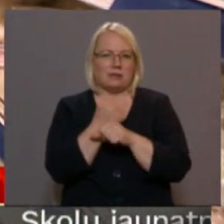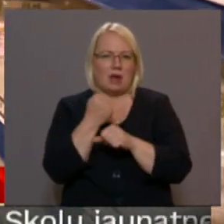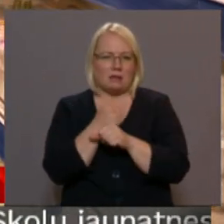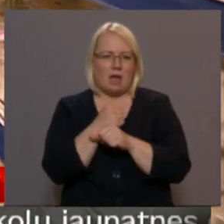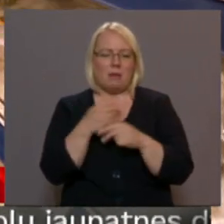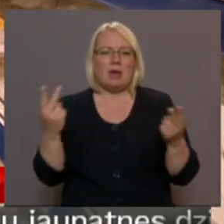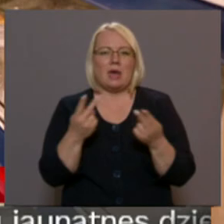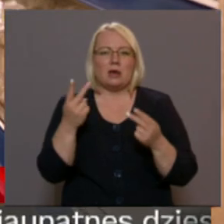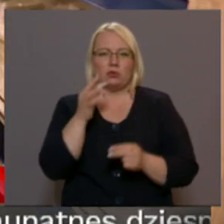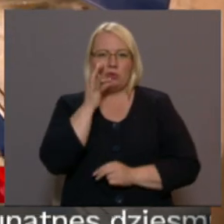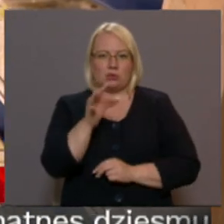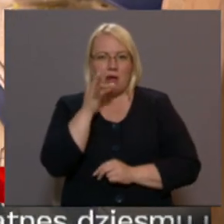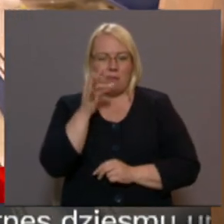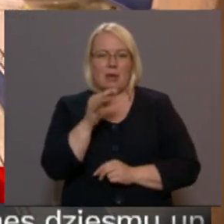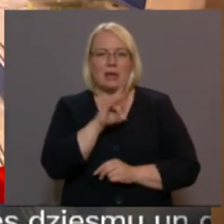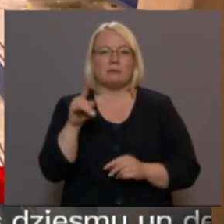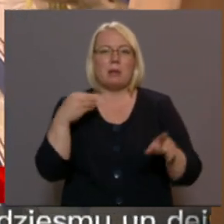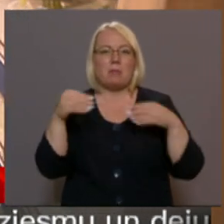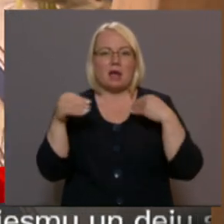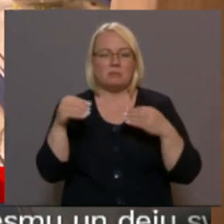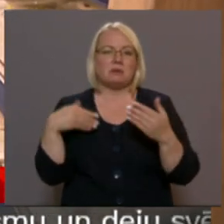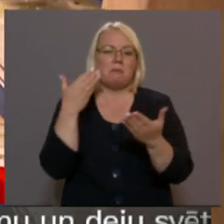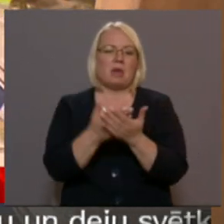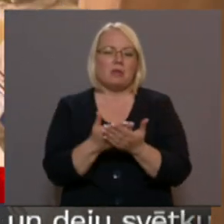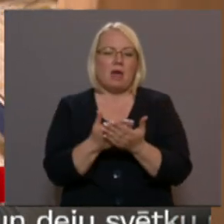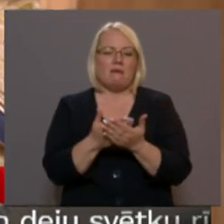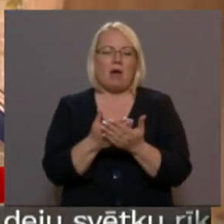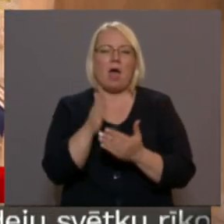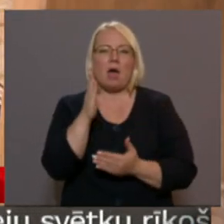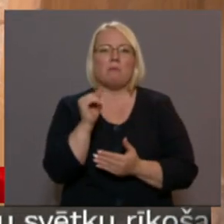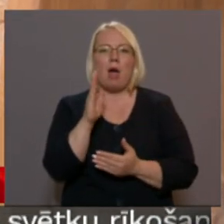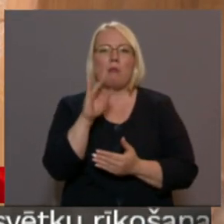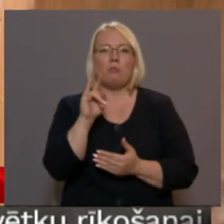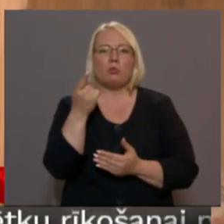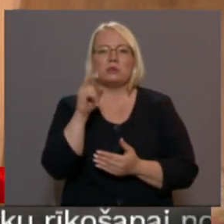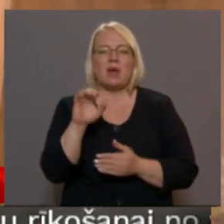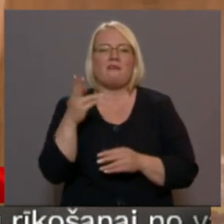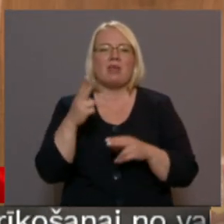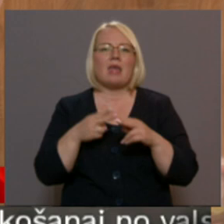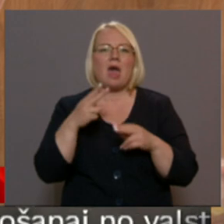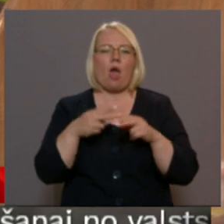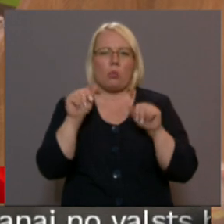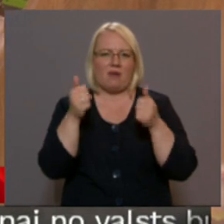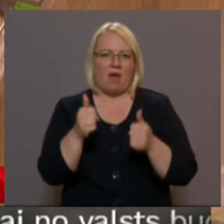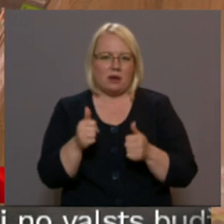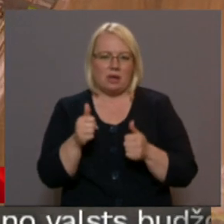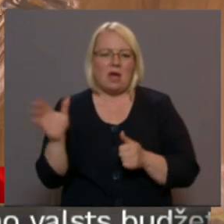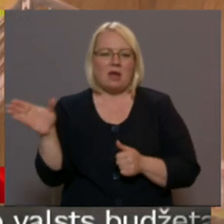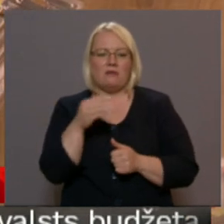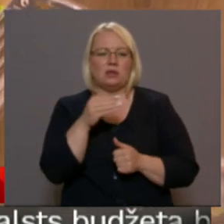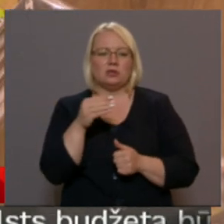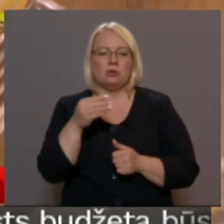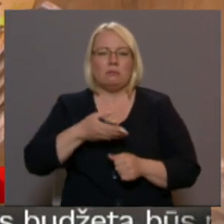ierasto kokteļu salmiņu vietā, kas darinās no plāstmasa, tiek piedāvāti bambuse vai tērauda varianti lūk pat arī visu birstīti.